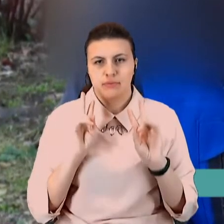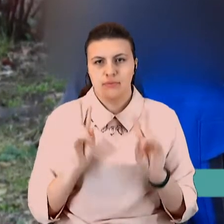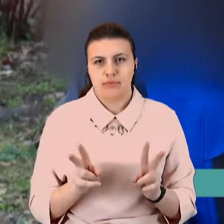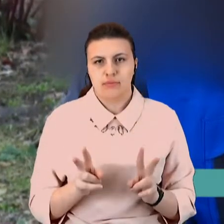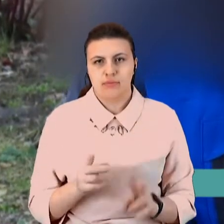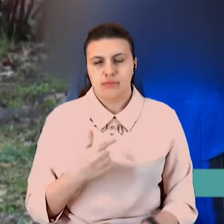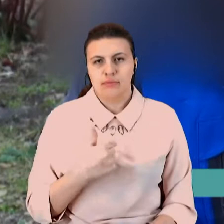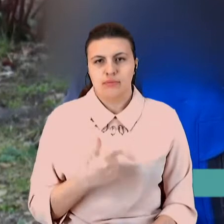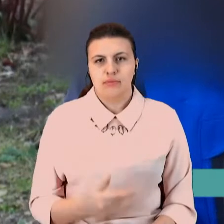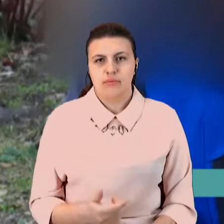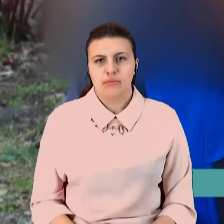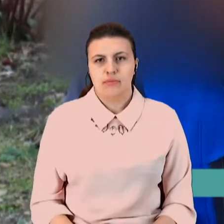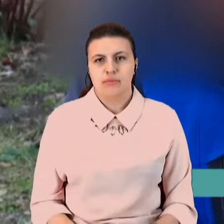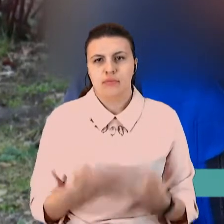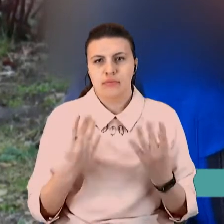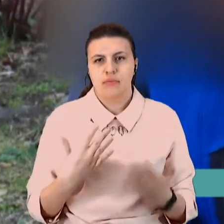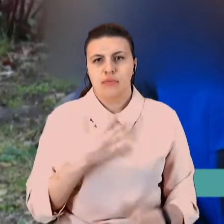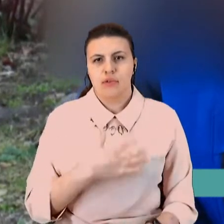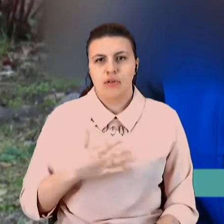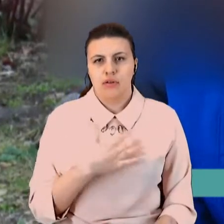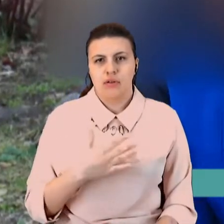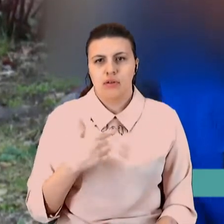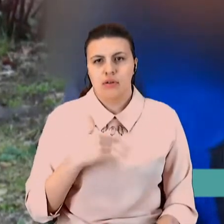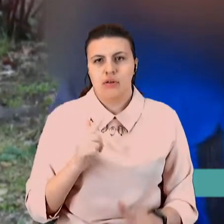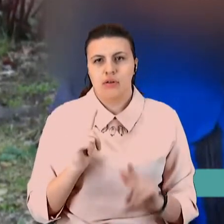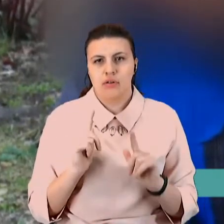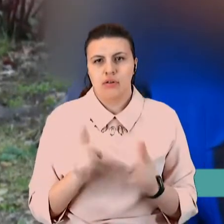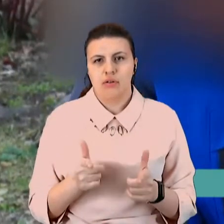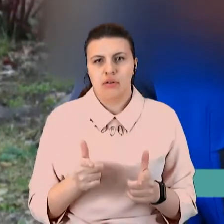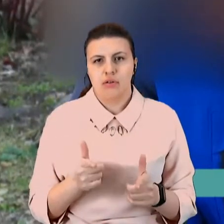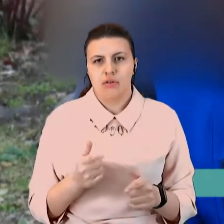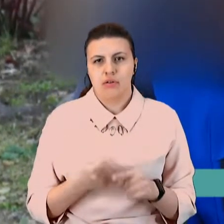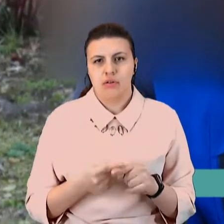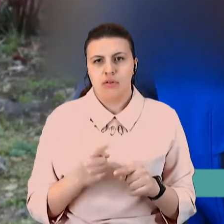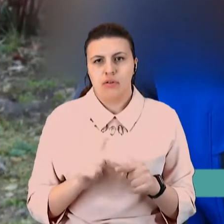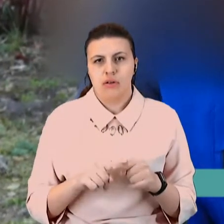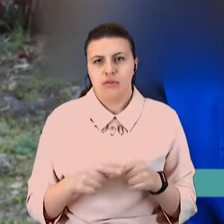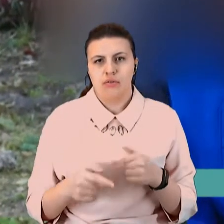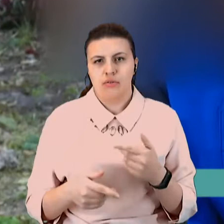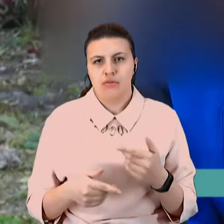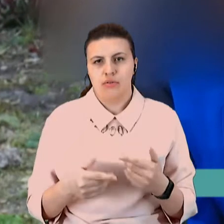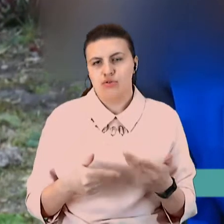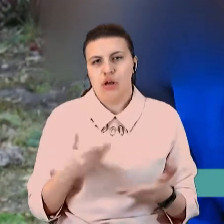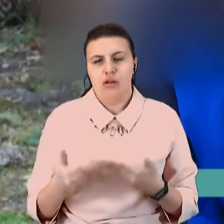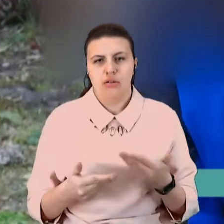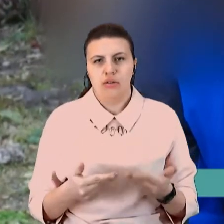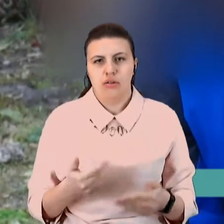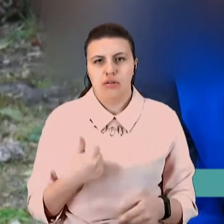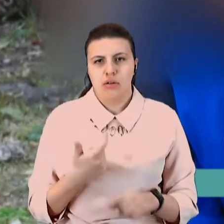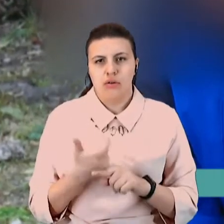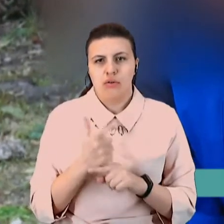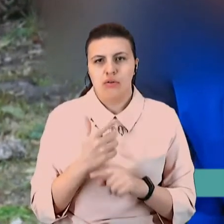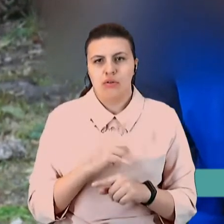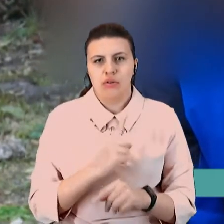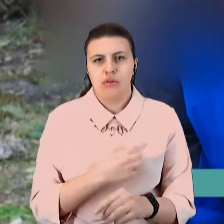Я просто переживаю, що я згодшуся з ним. Це шаг. Я дуже сильно переживаю. Я не